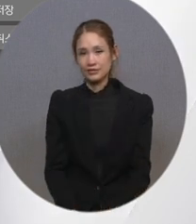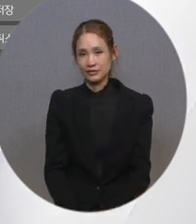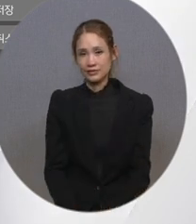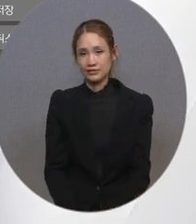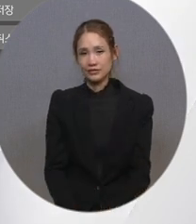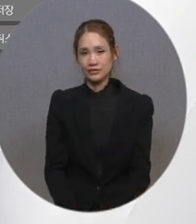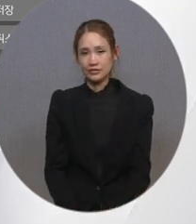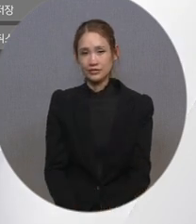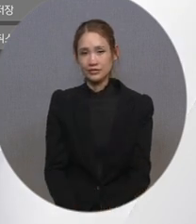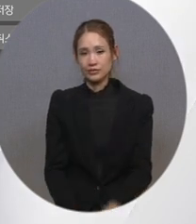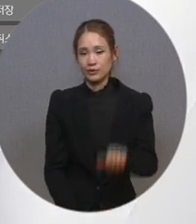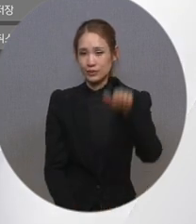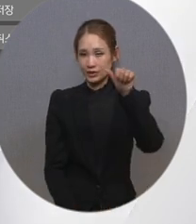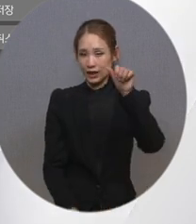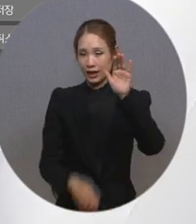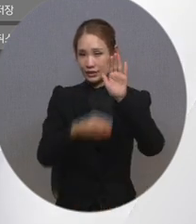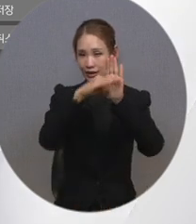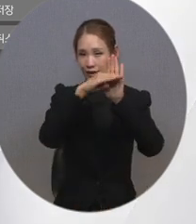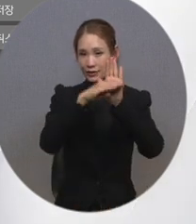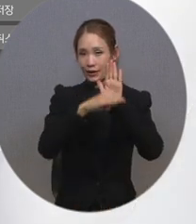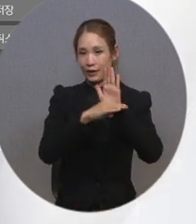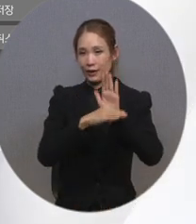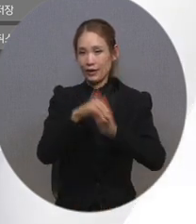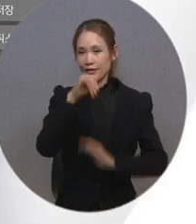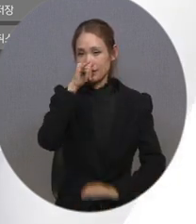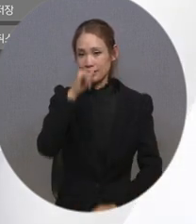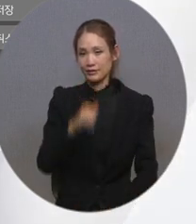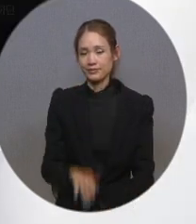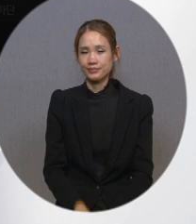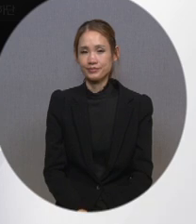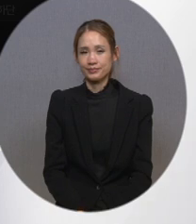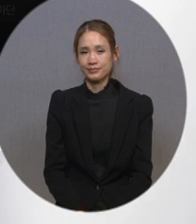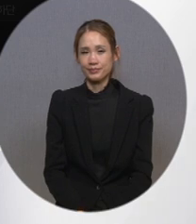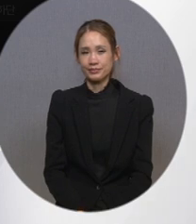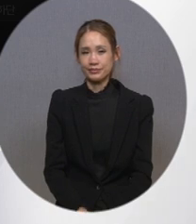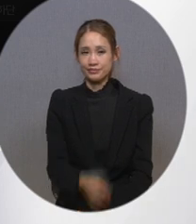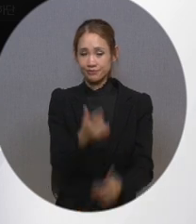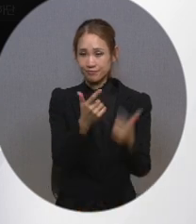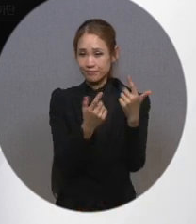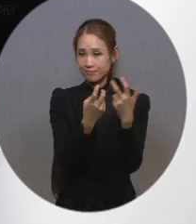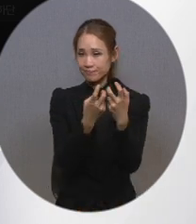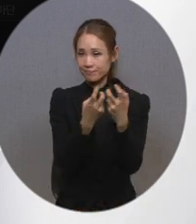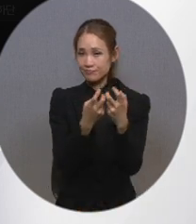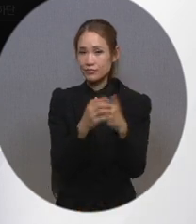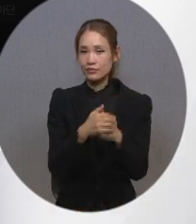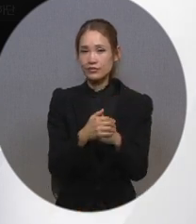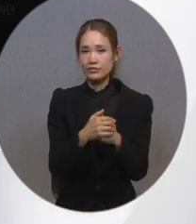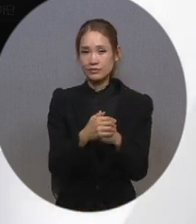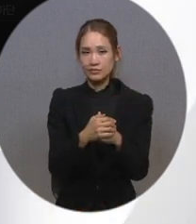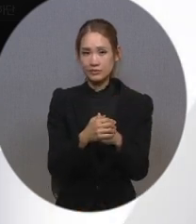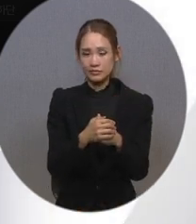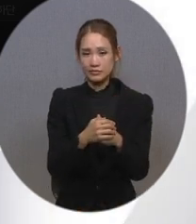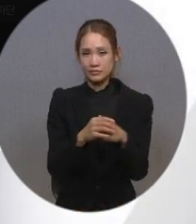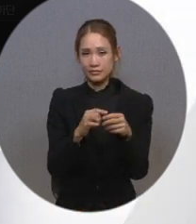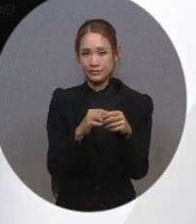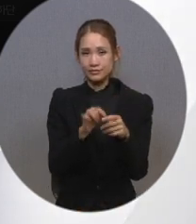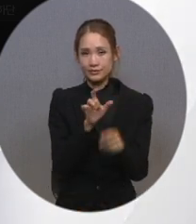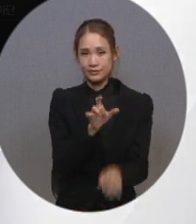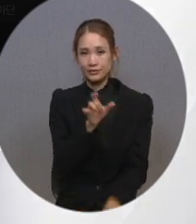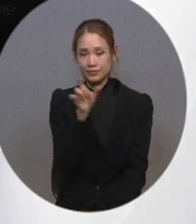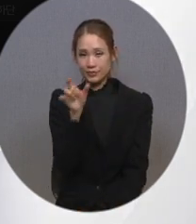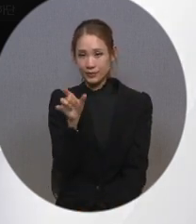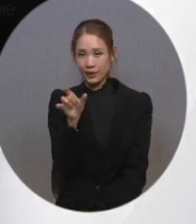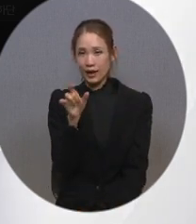크게 다섯 단계로 조정할 수 있습니다. 조정 방법은 폐쇄자막을 켜고 끌 수 있었던 자막